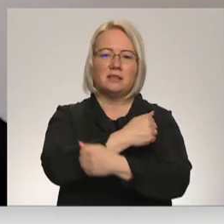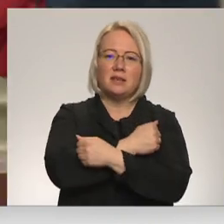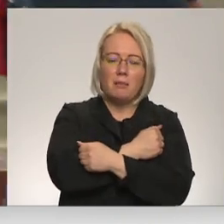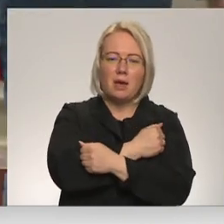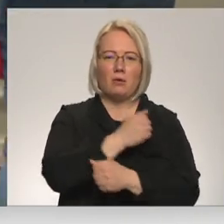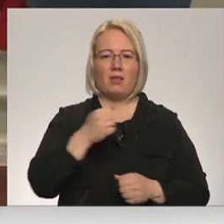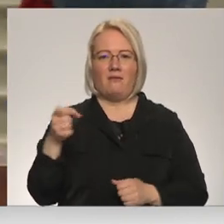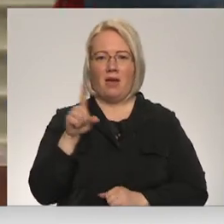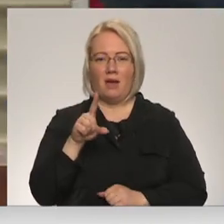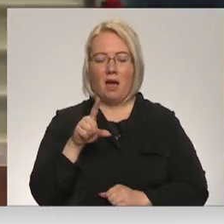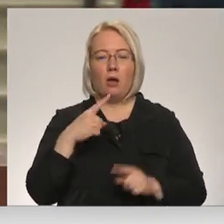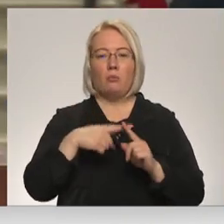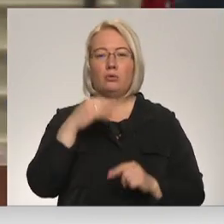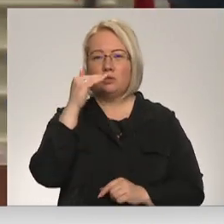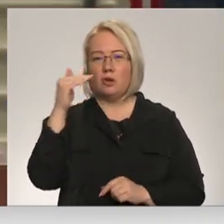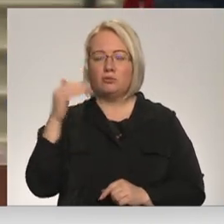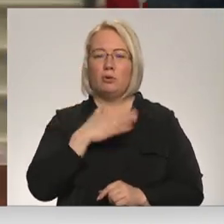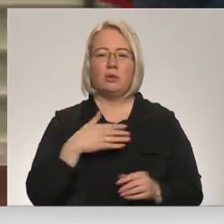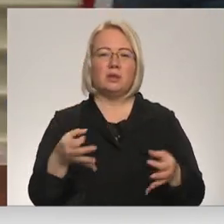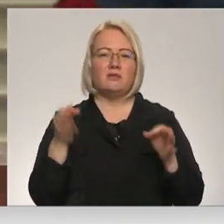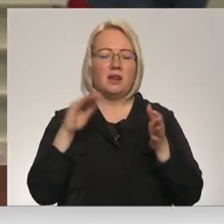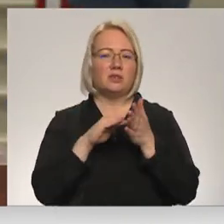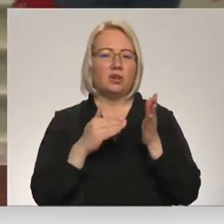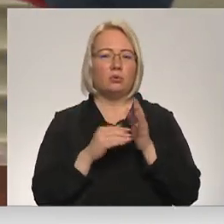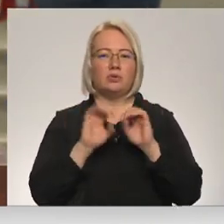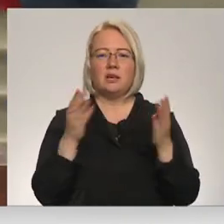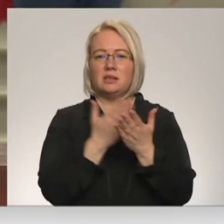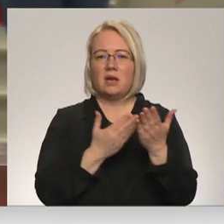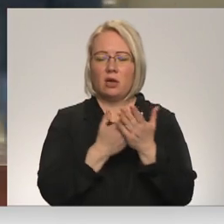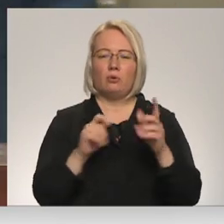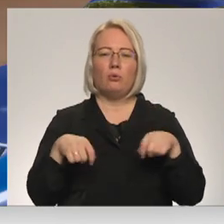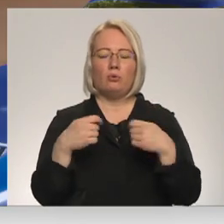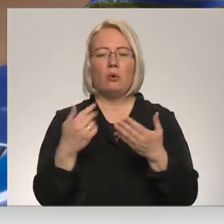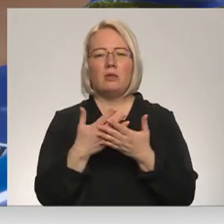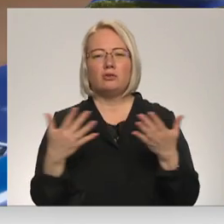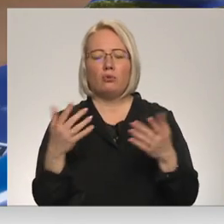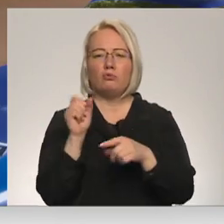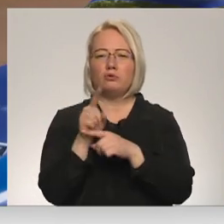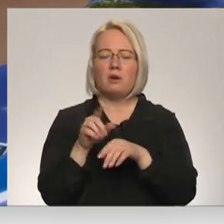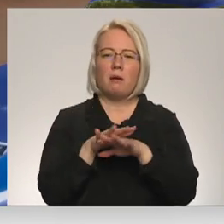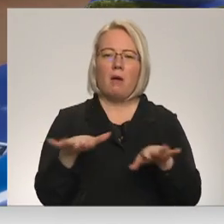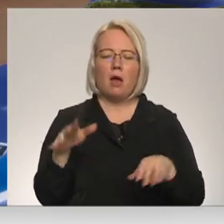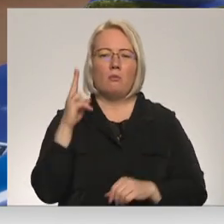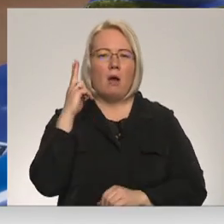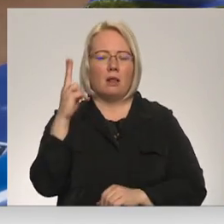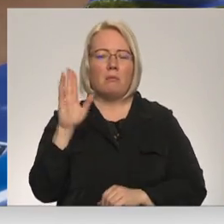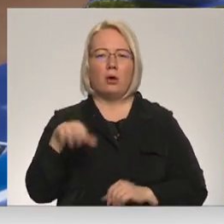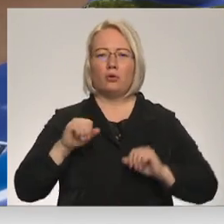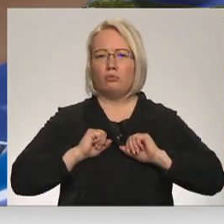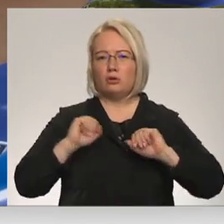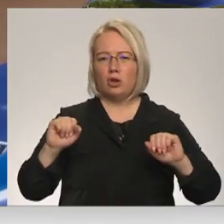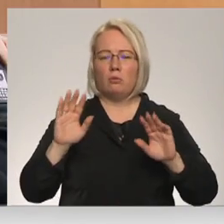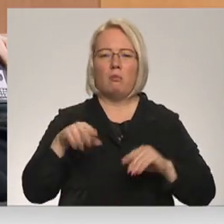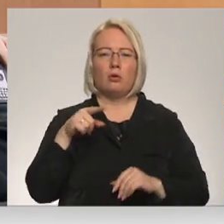vakarā. Tikmēr pusauģiem būtiski ir situācija skaidrot un arī dot dažādus uzdevumus, kas bērnu pārliecinātu par drošību,